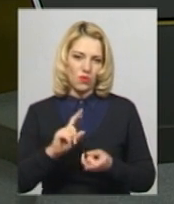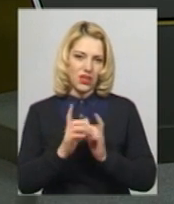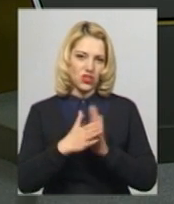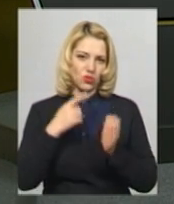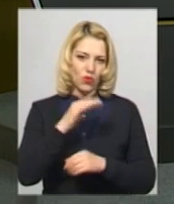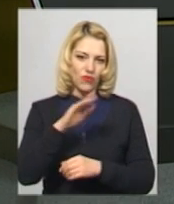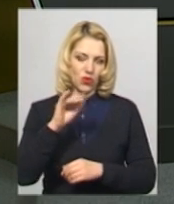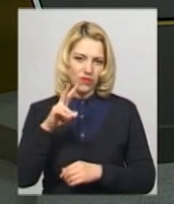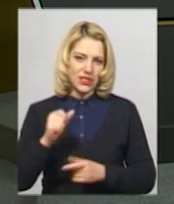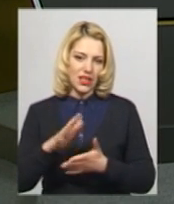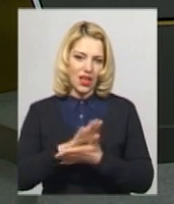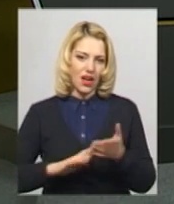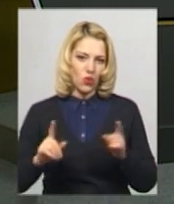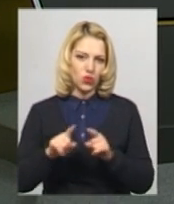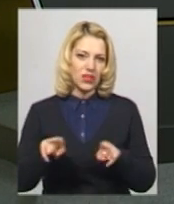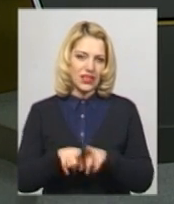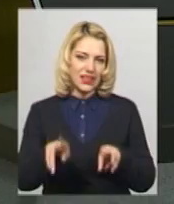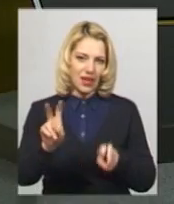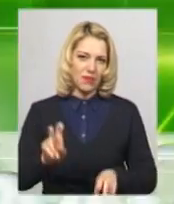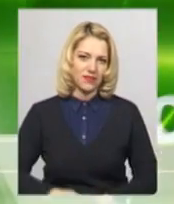Фіновська. Далі коротко про такі теми.